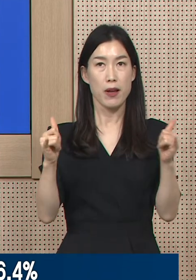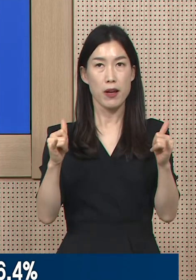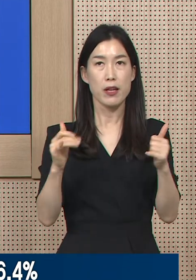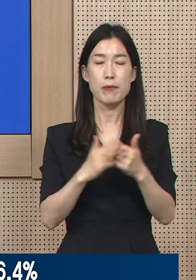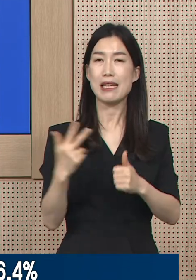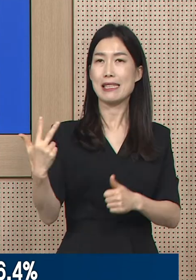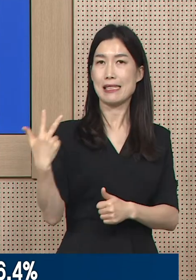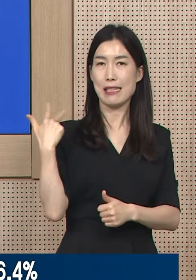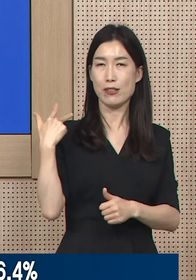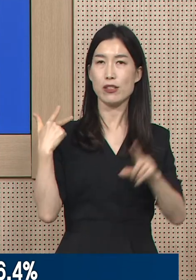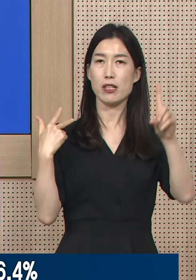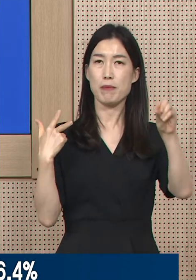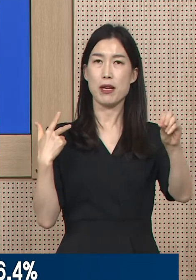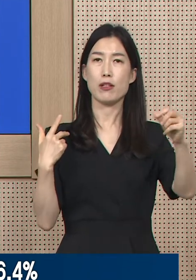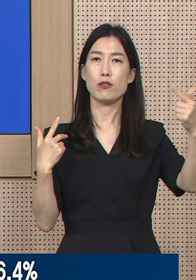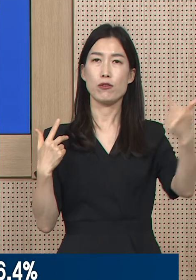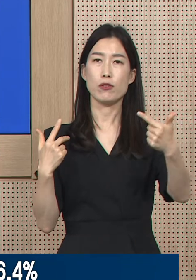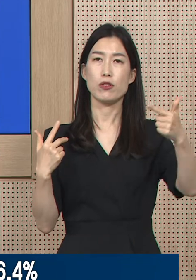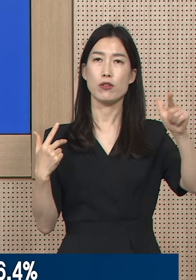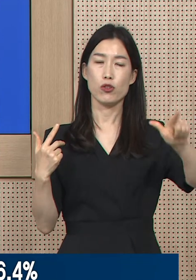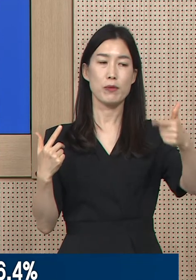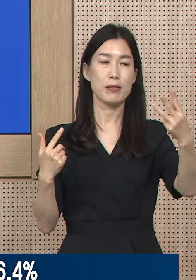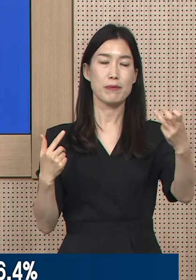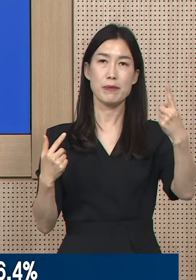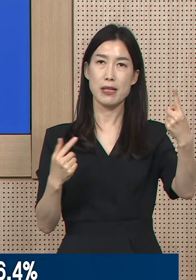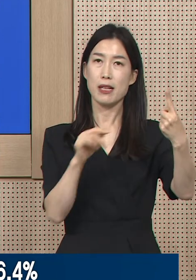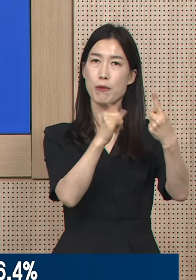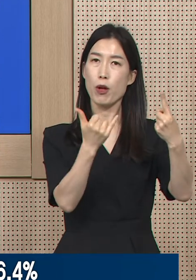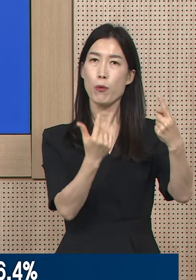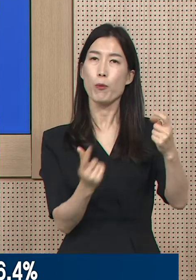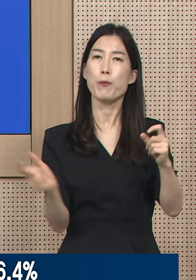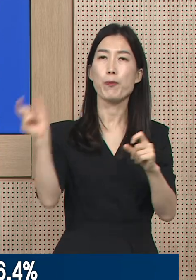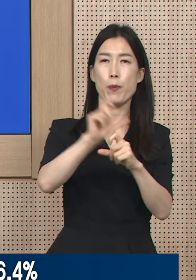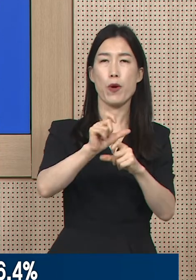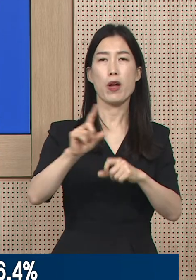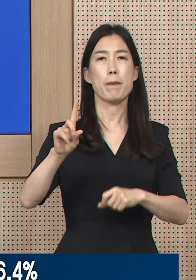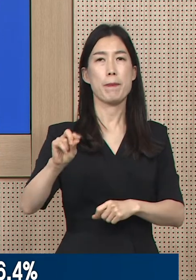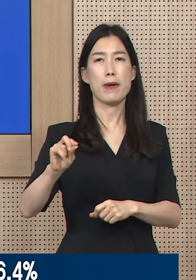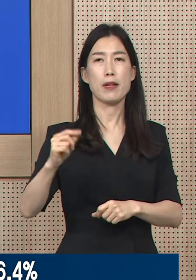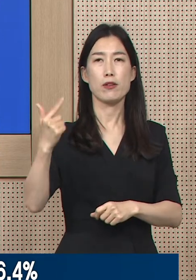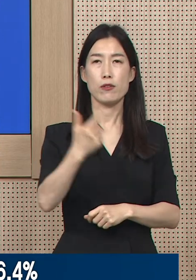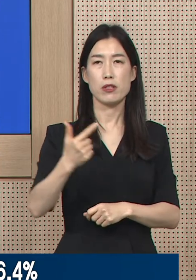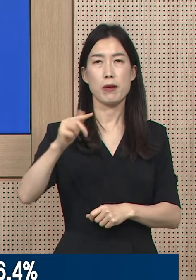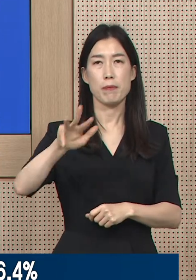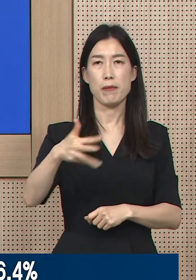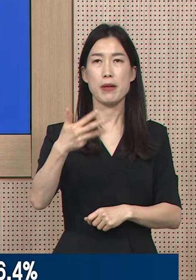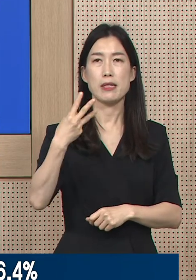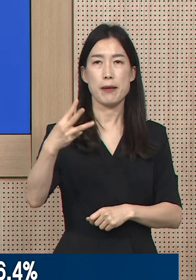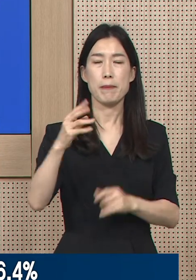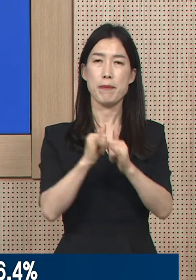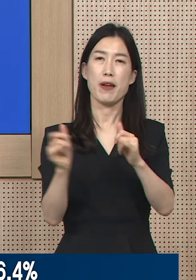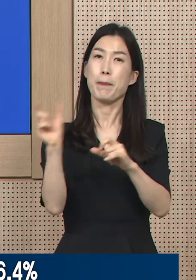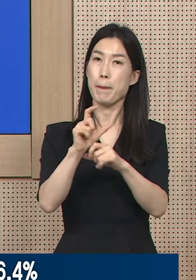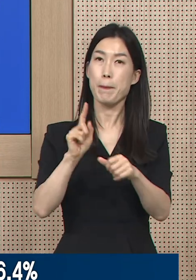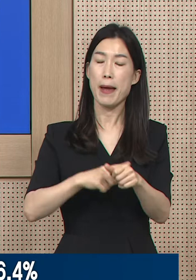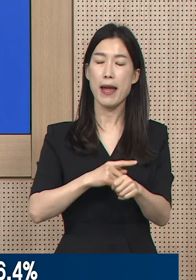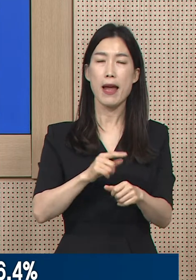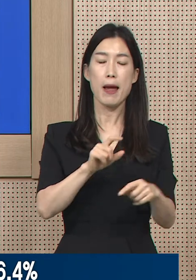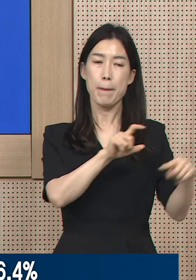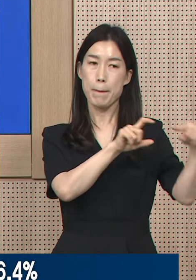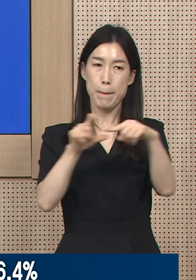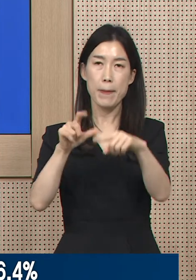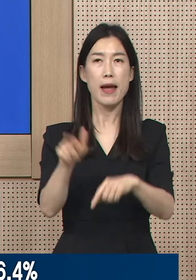전주에 1만 6,613명 대비 1만 6,803명 증가했으며 하루 평균